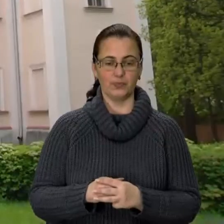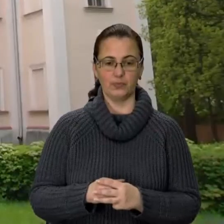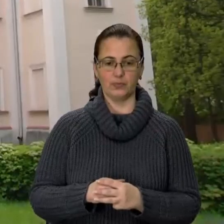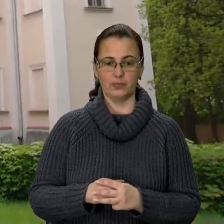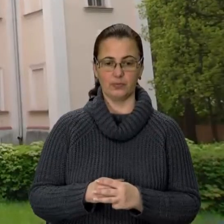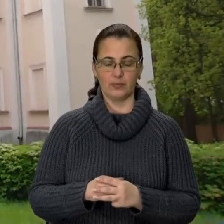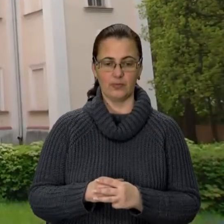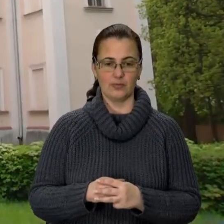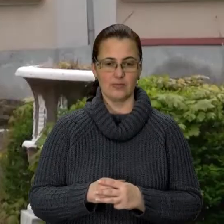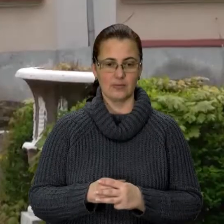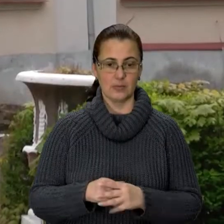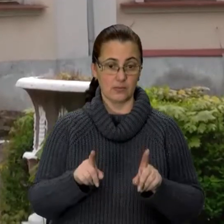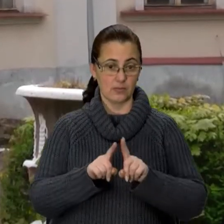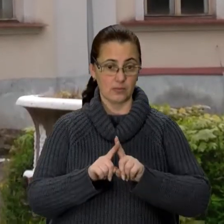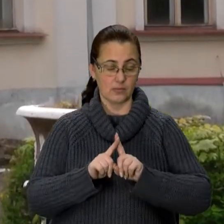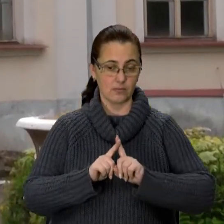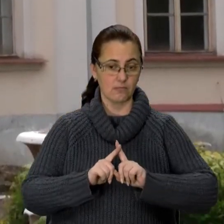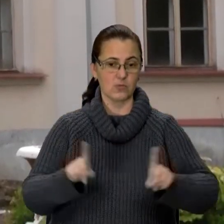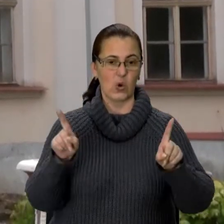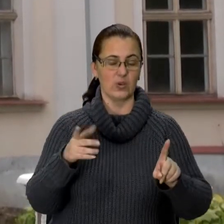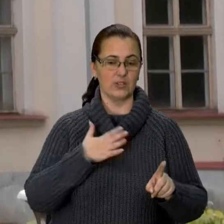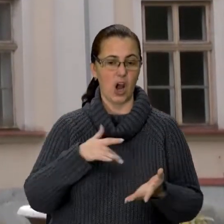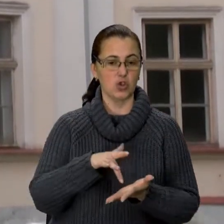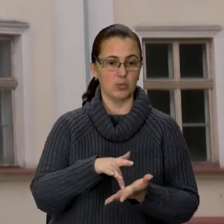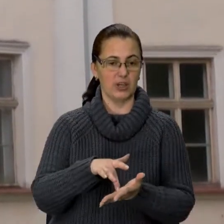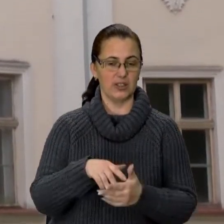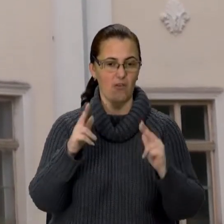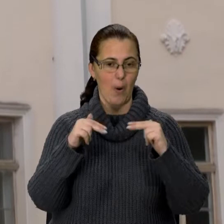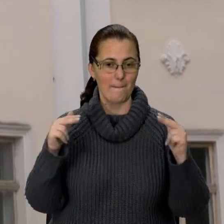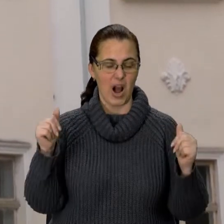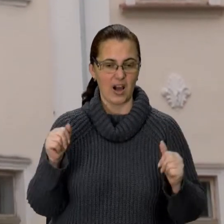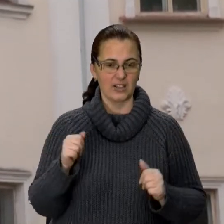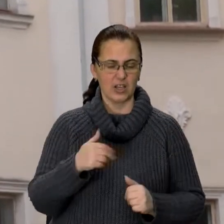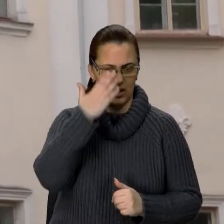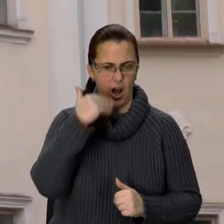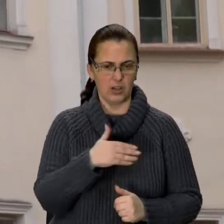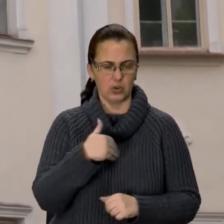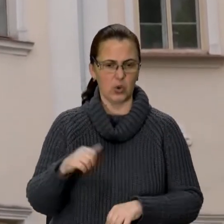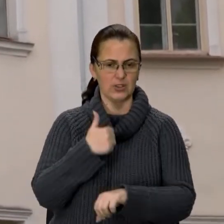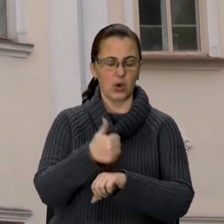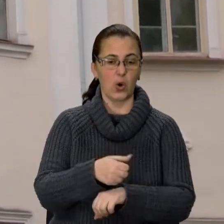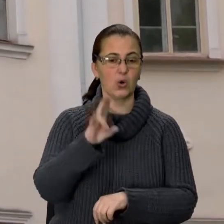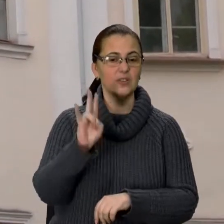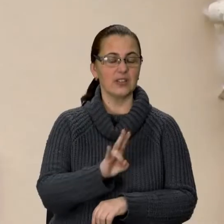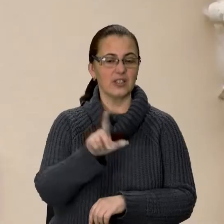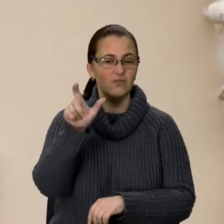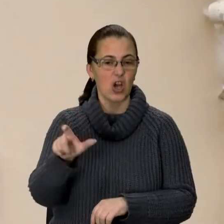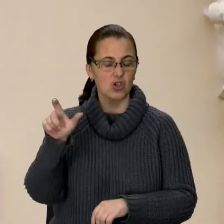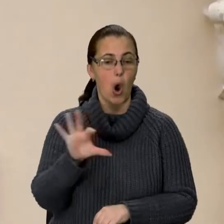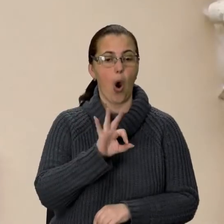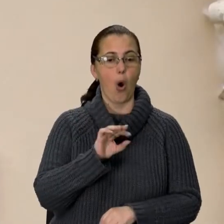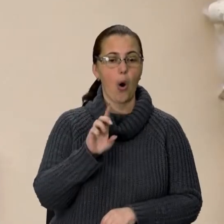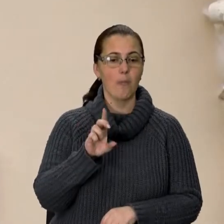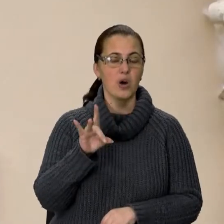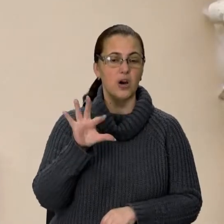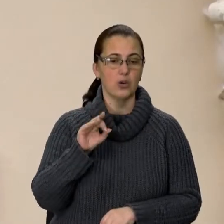І вишенька на тортику. Родзинка нашої мандрівки. Палац архієпископів в селі оброшено. Барокова будівля свого часу